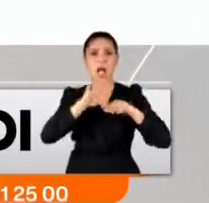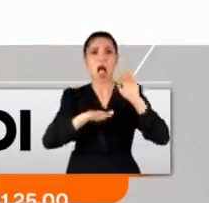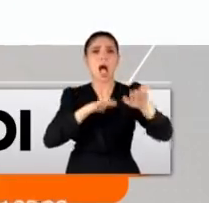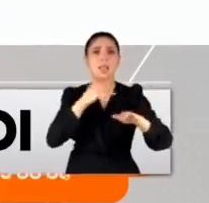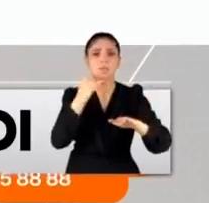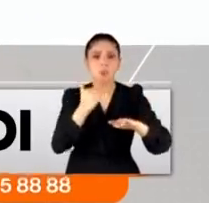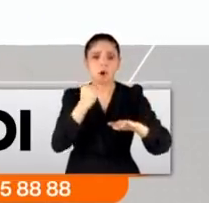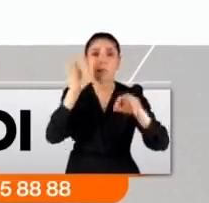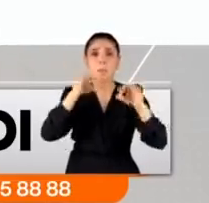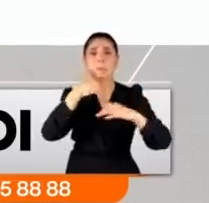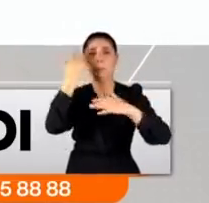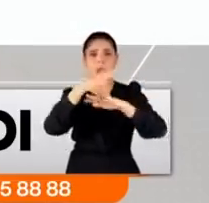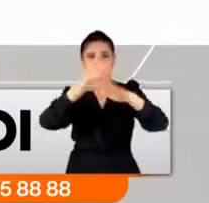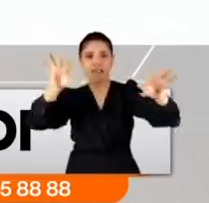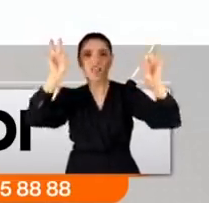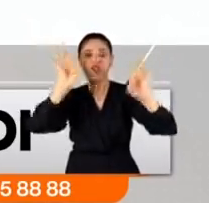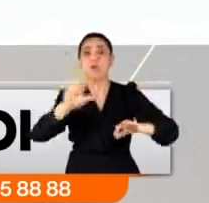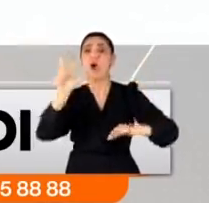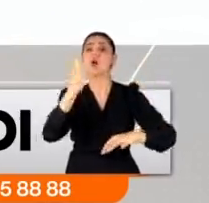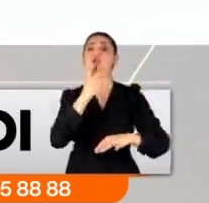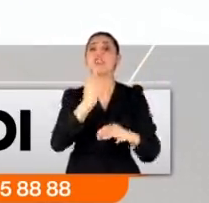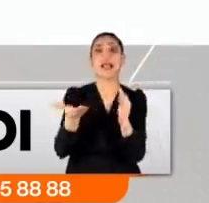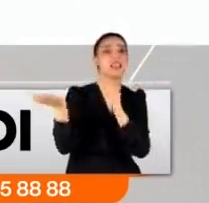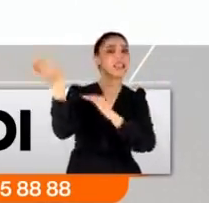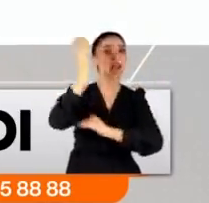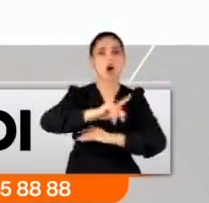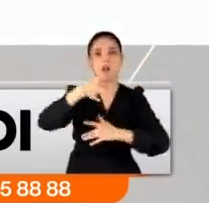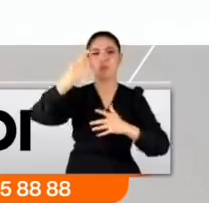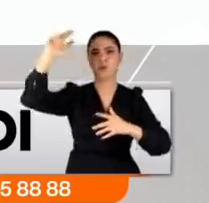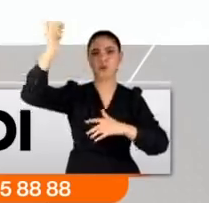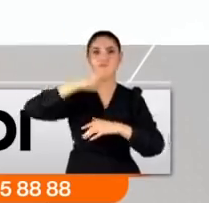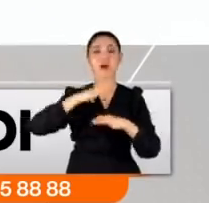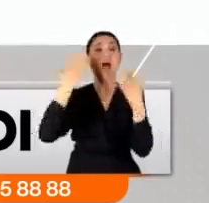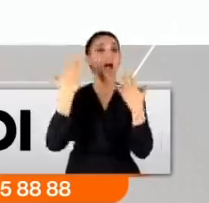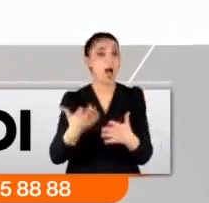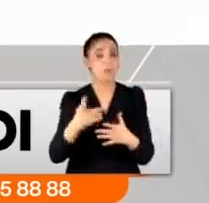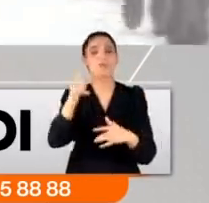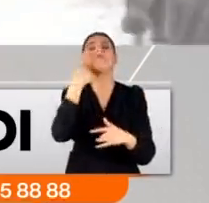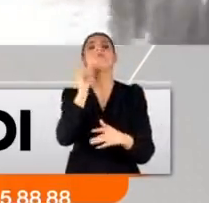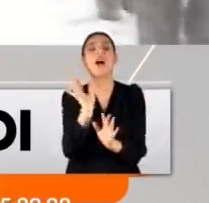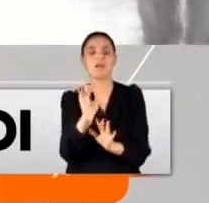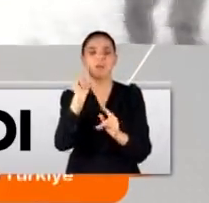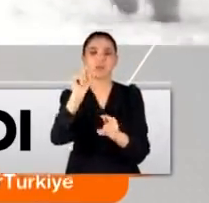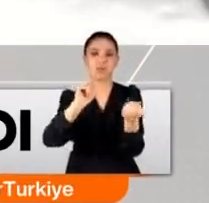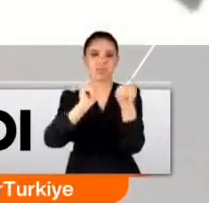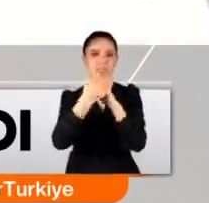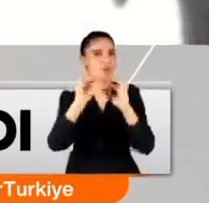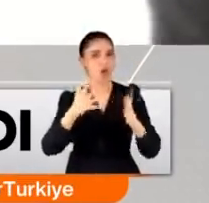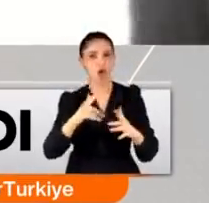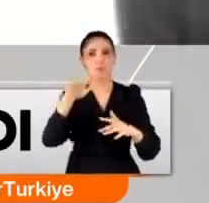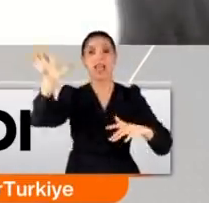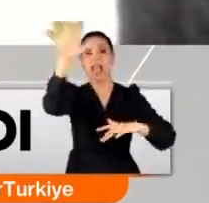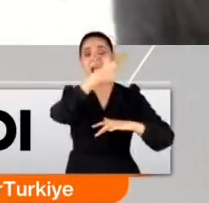bembeyazdı. Şu anda 34 yıl sonra tepede güneş var ama buna aldanmamamız gerekiyor. Zira